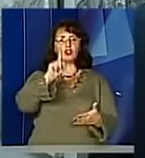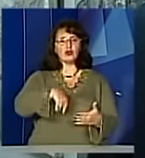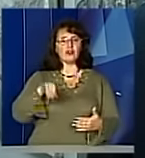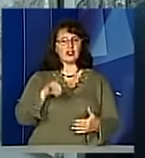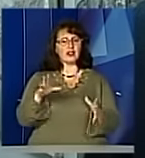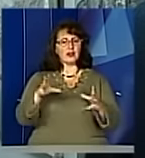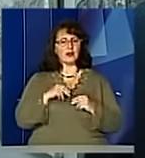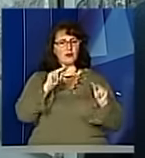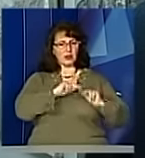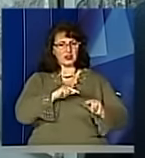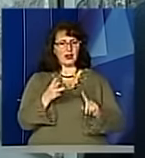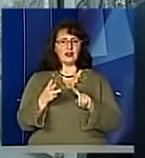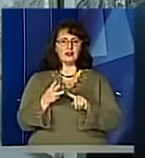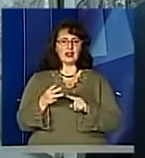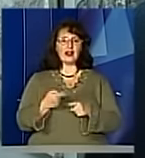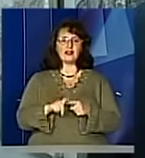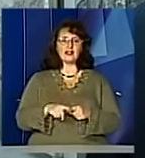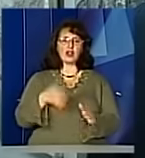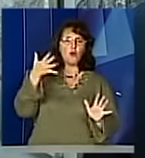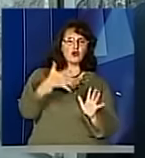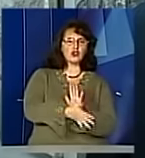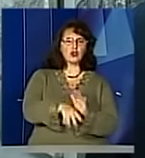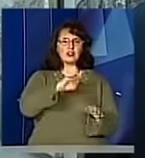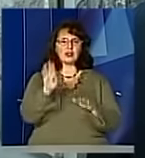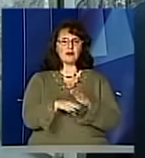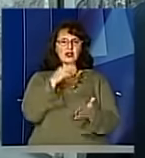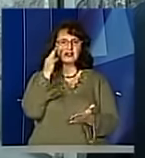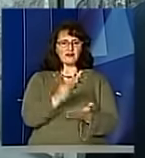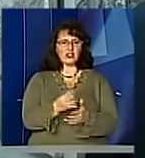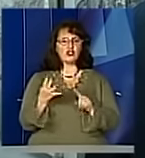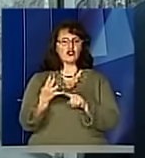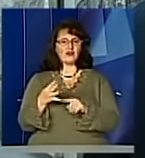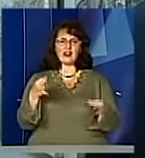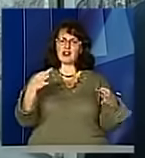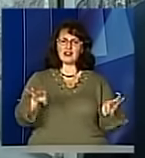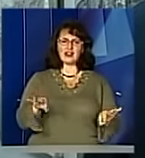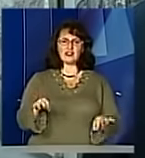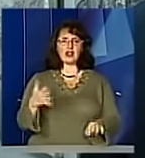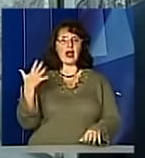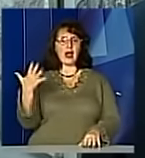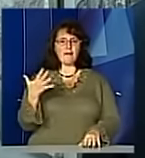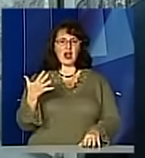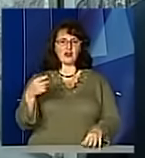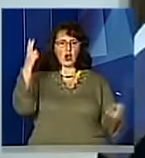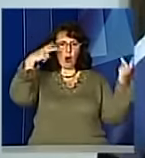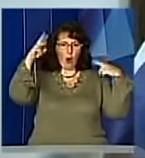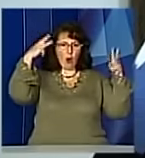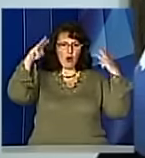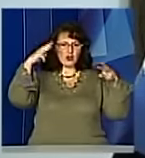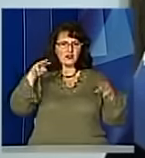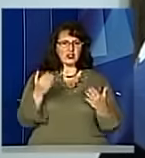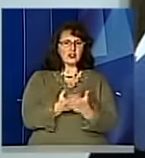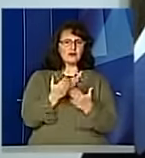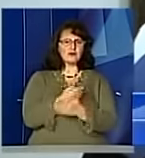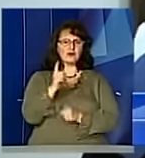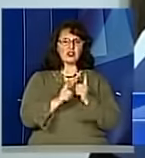партнерство, третя – це прозорість і підзвітність, четверта – незалежність, п'ята – інноваційність і постійні зміни. Це перша